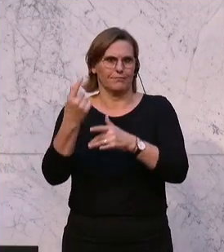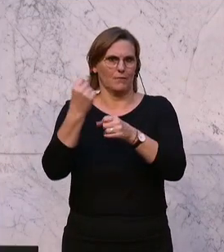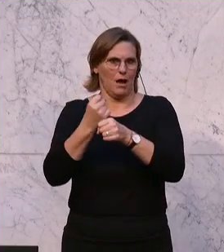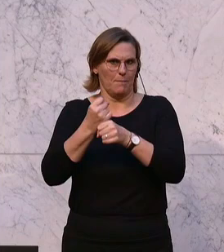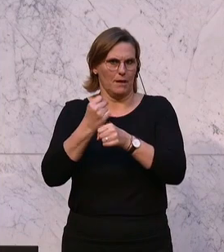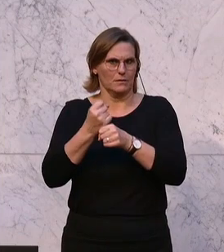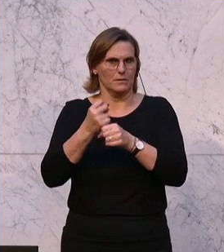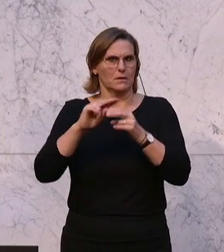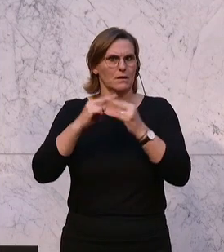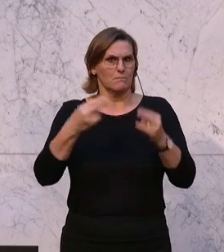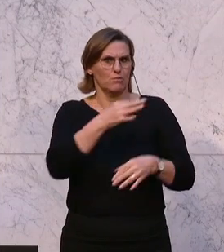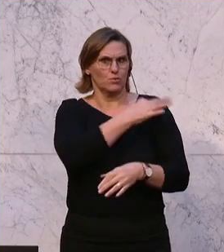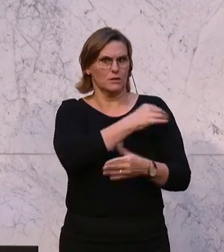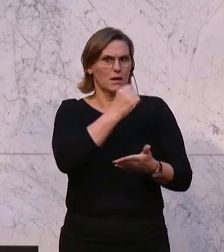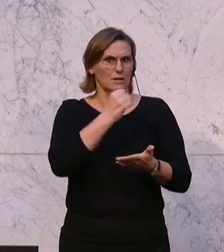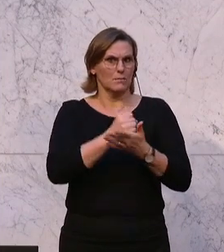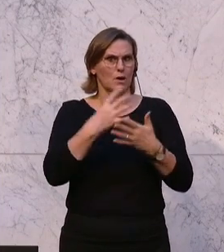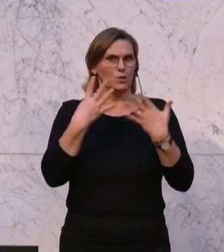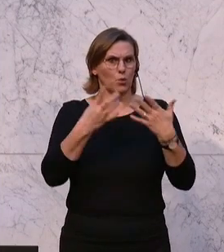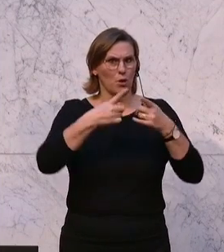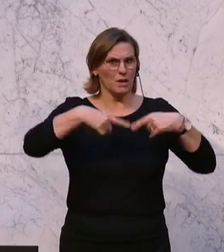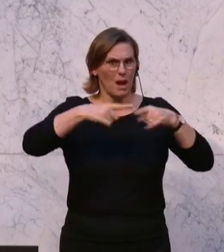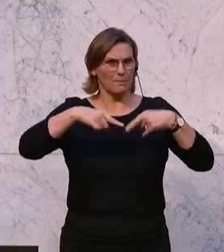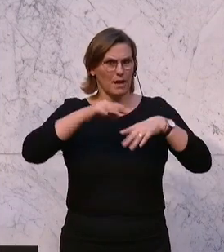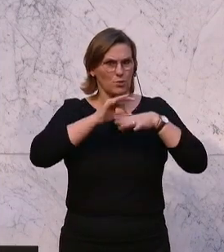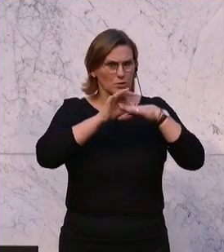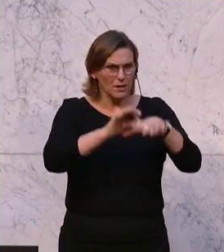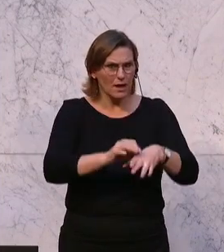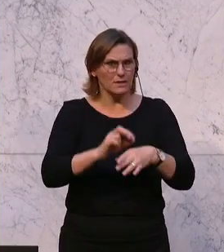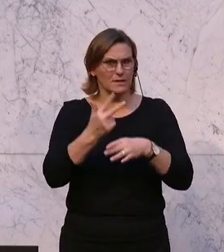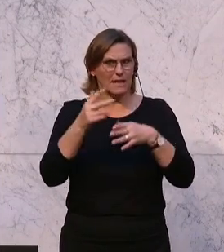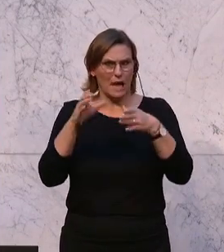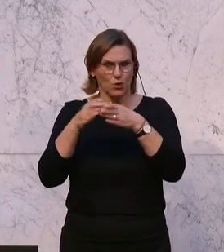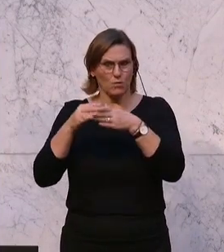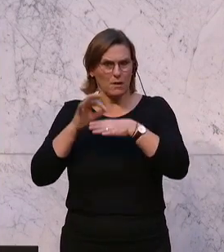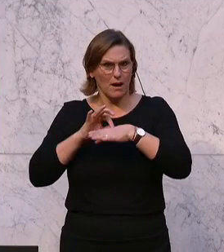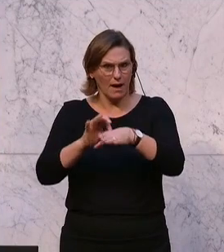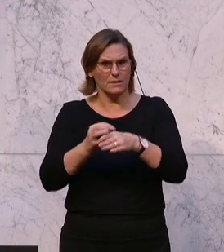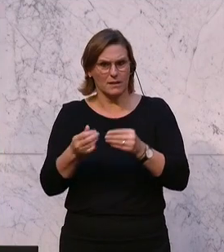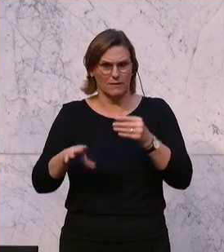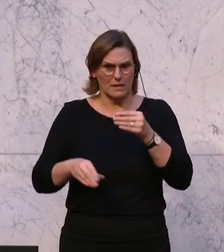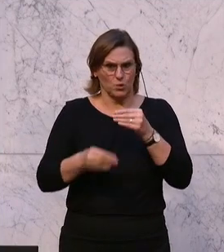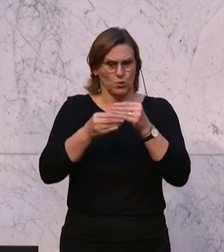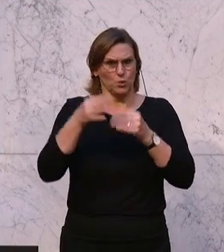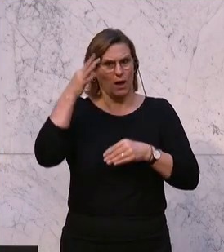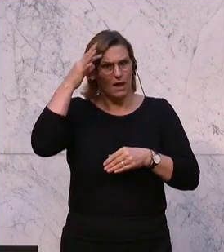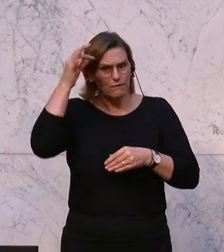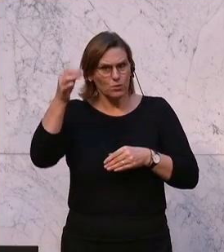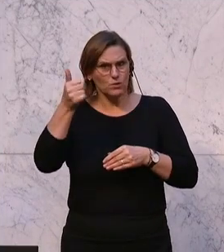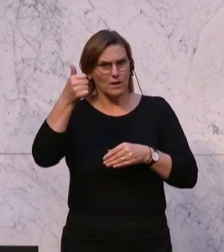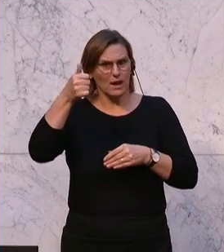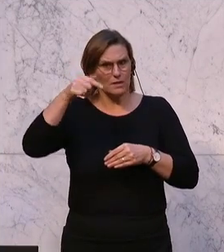Bundeskanzleramt hat 9 Abteilungsleitern, 3 Gruppenleiter zusätzlich erfunden. 1,7 Millionen Euro